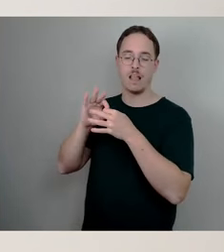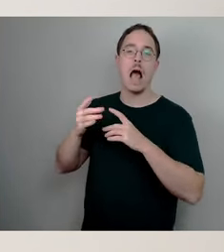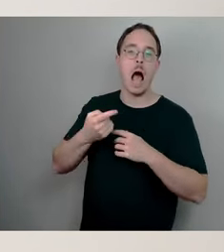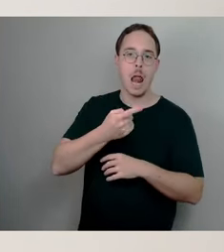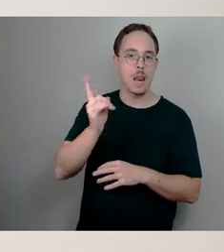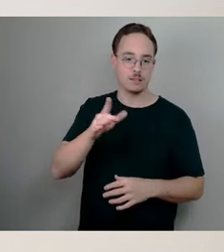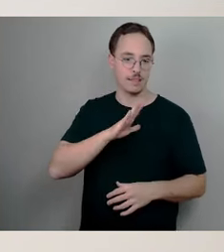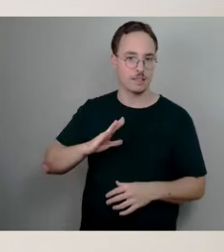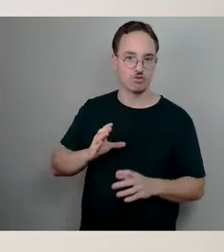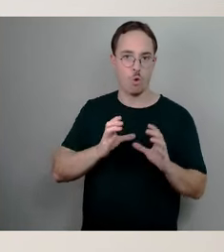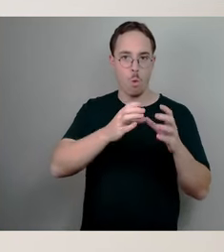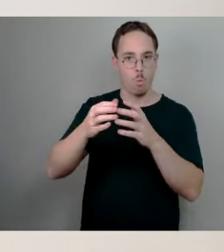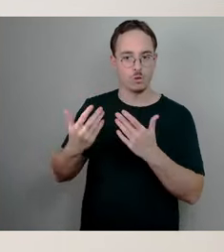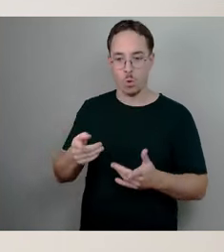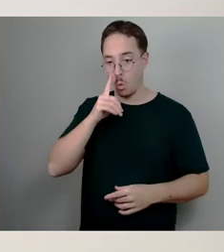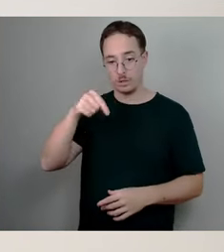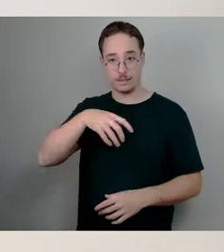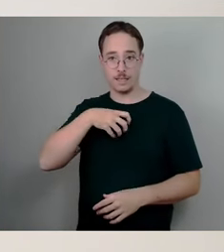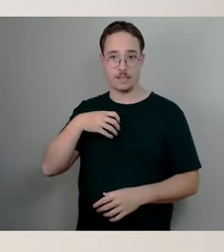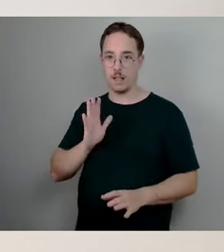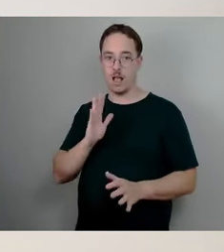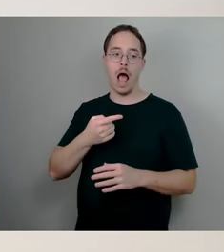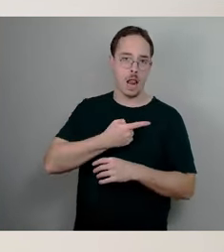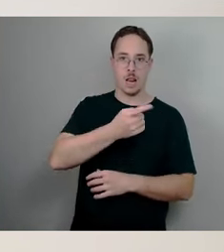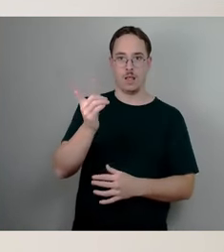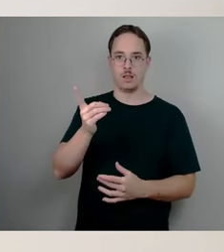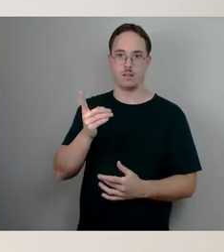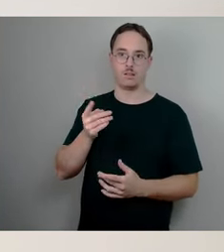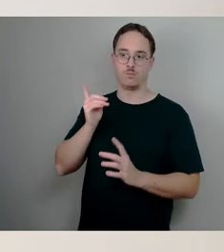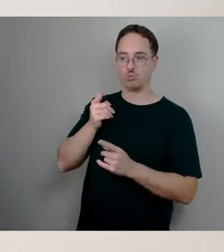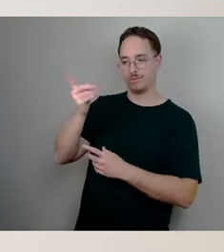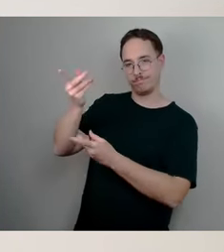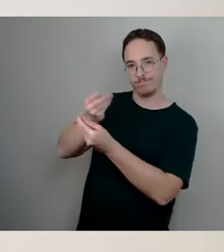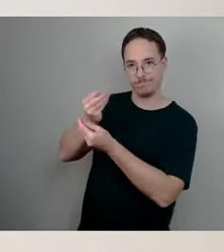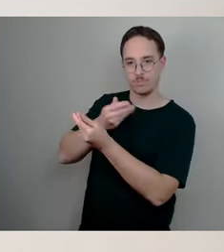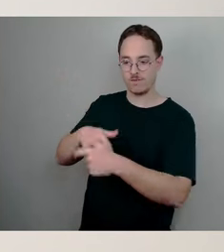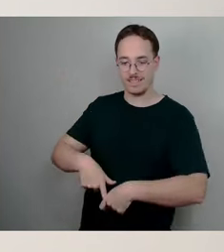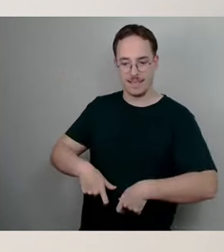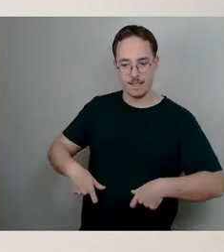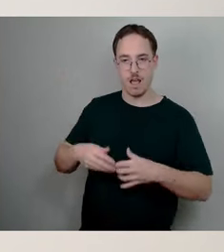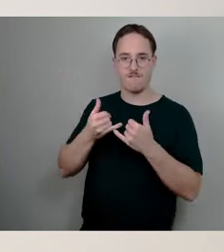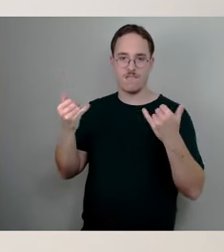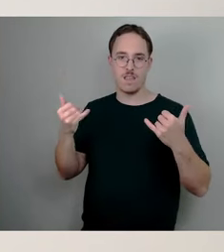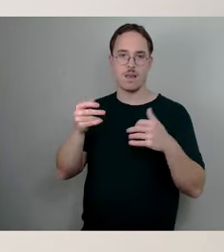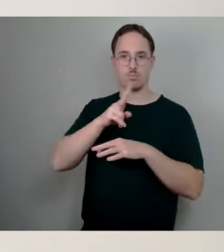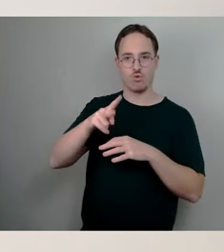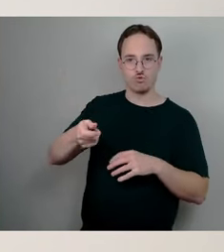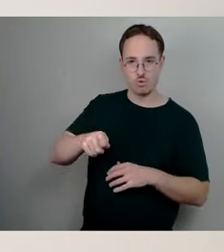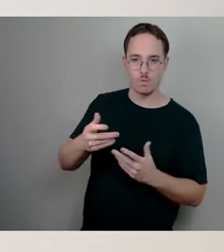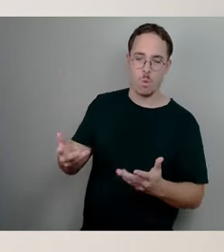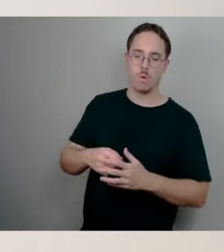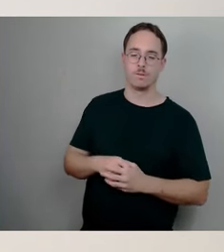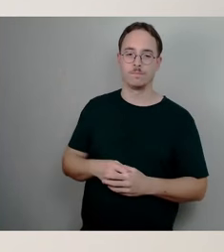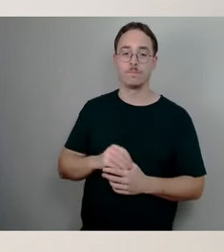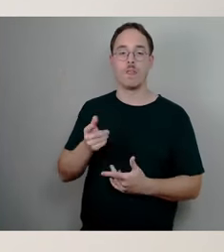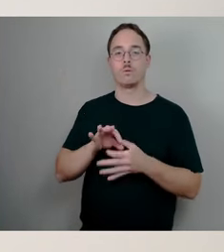Personalschlüssel weiterzuarbeiten. Und genauso verhält sich das, was Sie gesagt haben mit der demografischen Rendite. Es ist richtig,